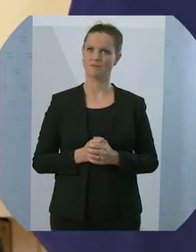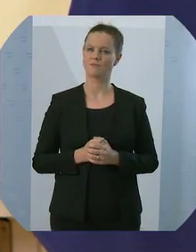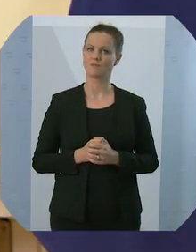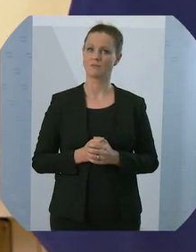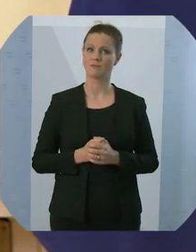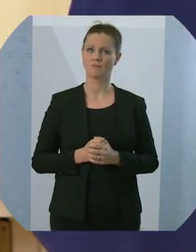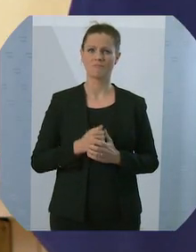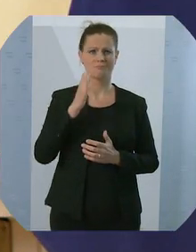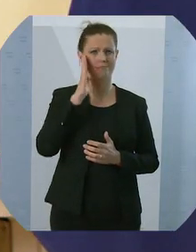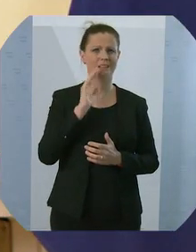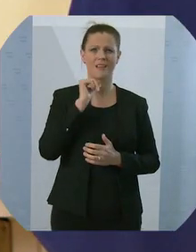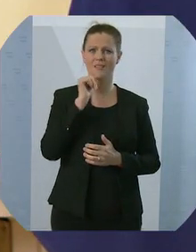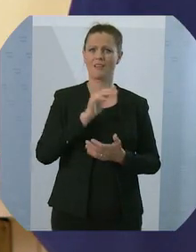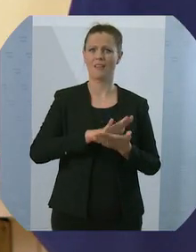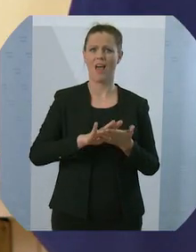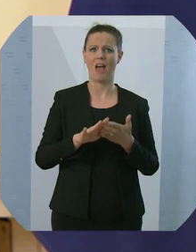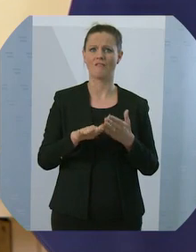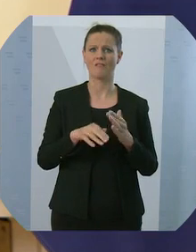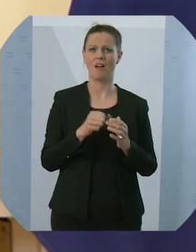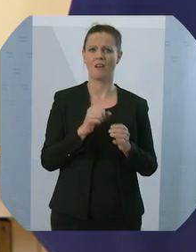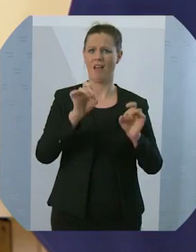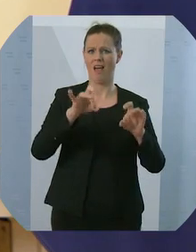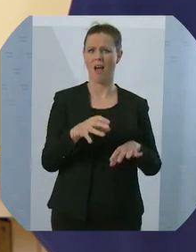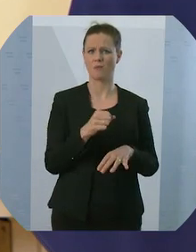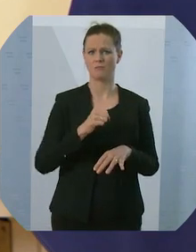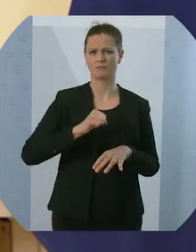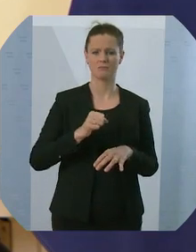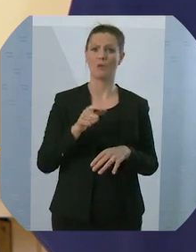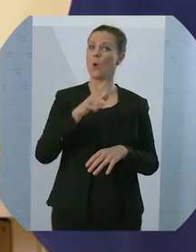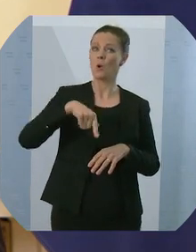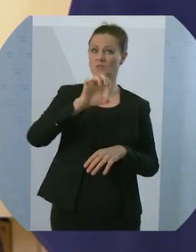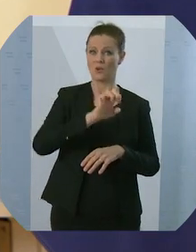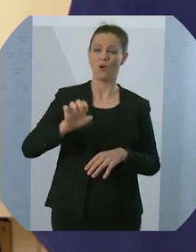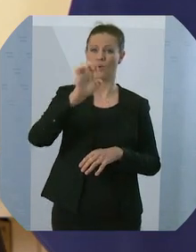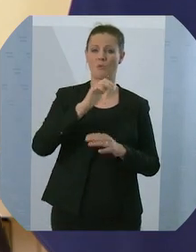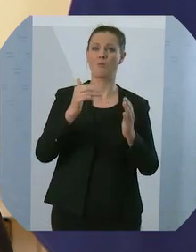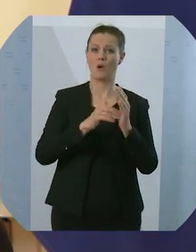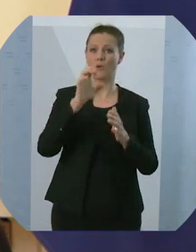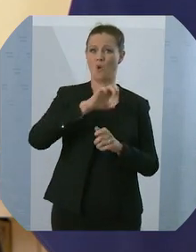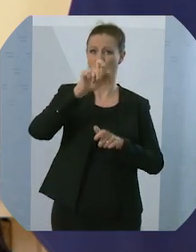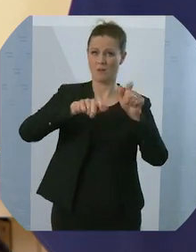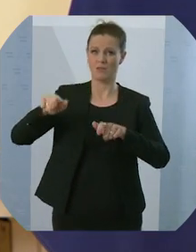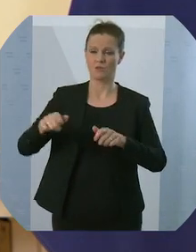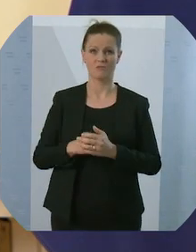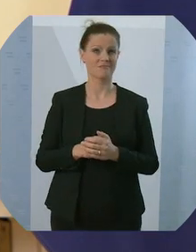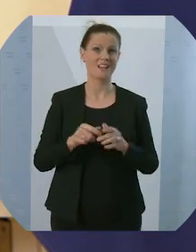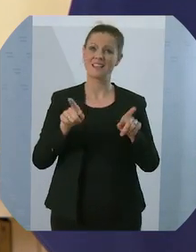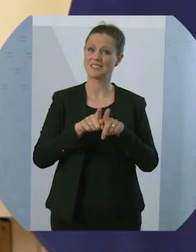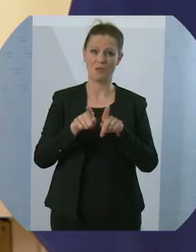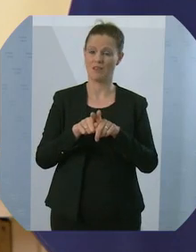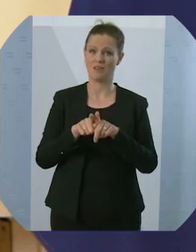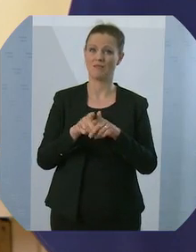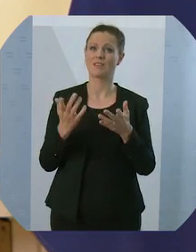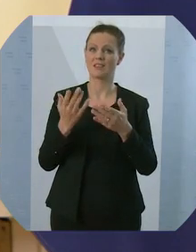Unser Europa braucht Europäerinnen und Europäer. Genauso wie die Demokratie Demokraten und Demokratinnen braucht.